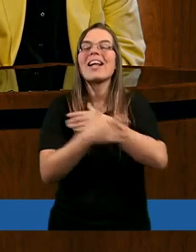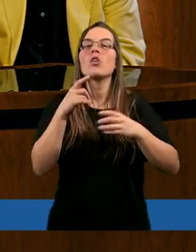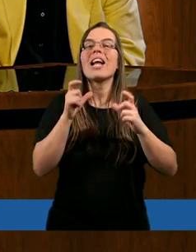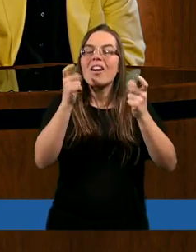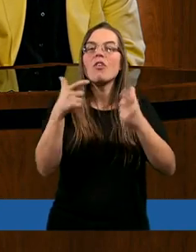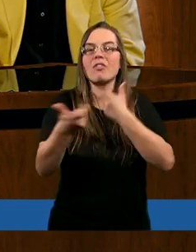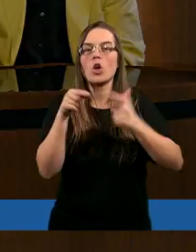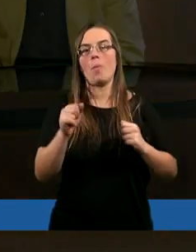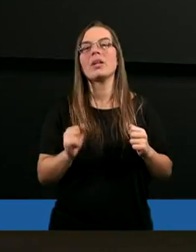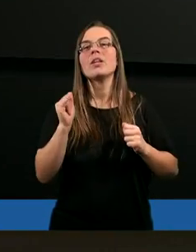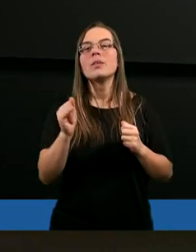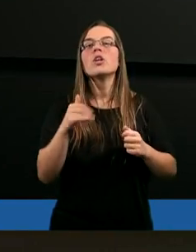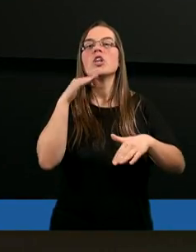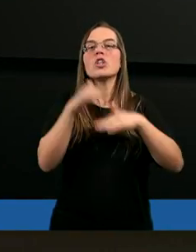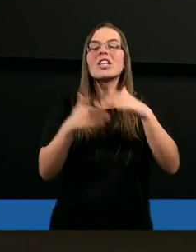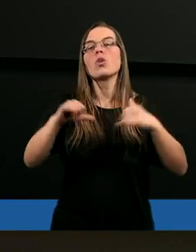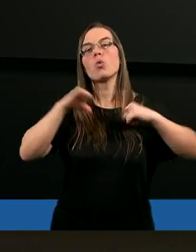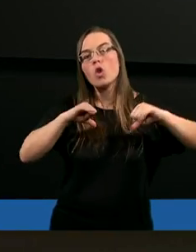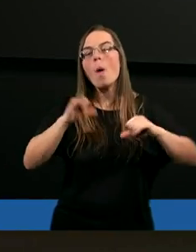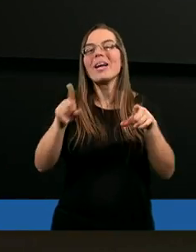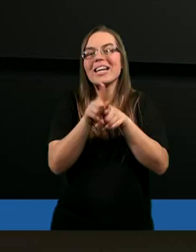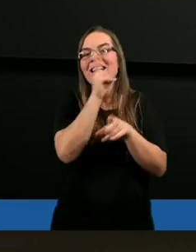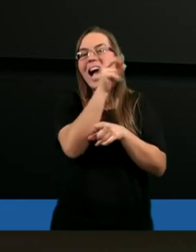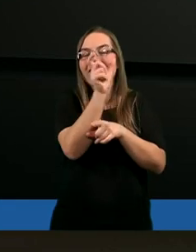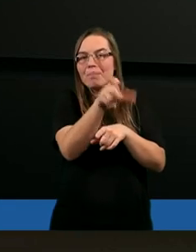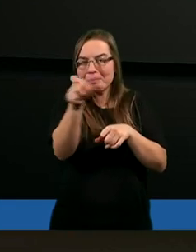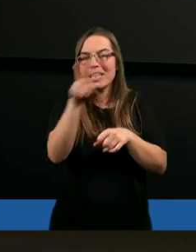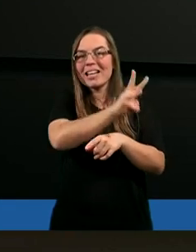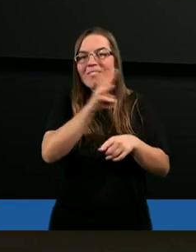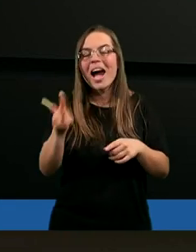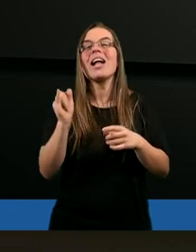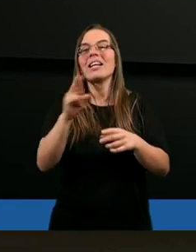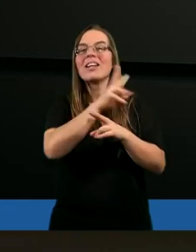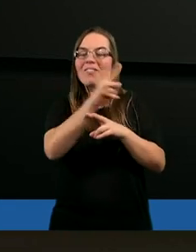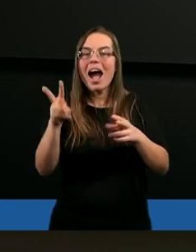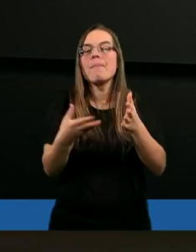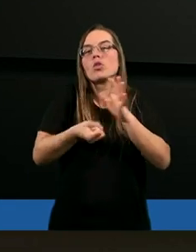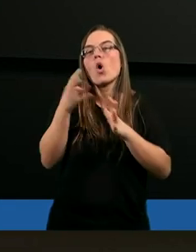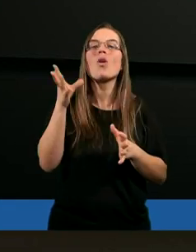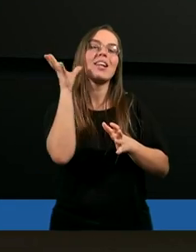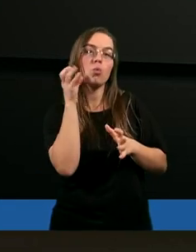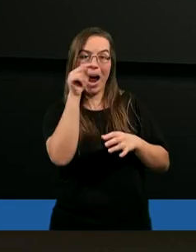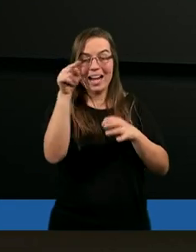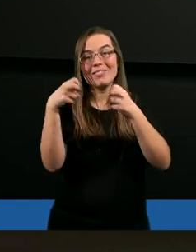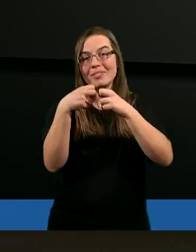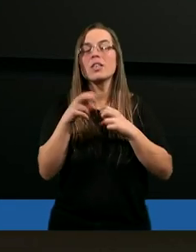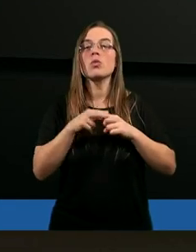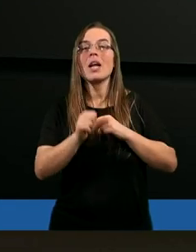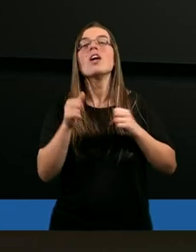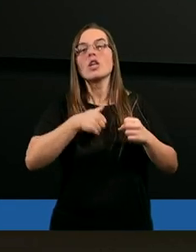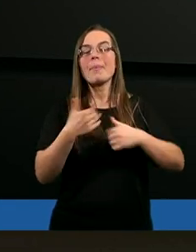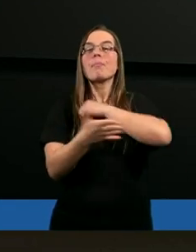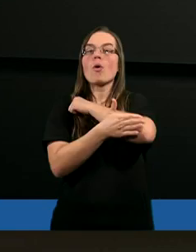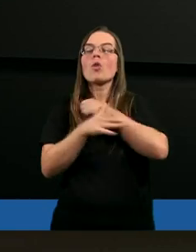I życzyłbym sobie i każdemu z nas i Wam, drodzy słuchacze, żebyśmy